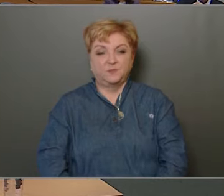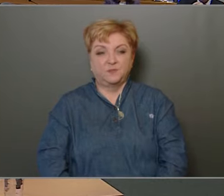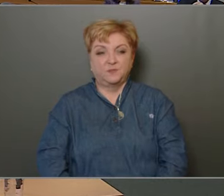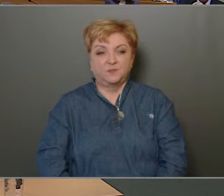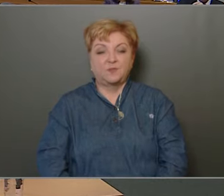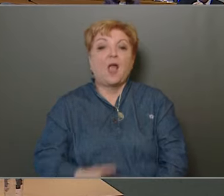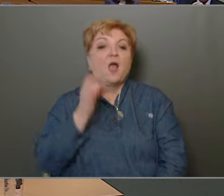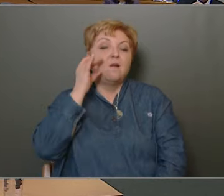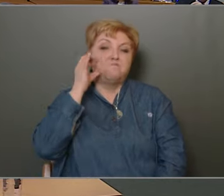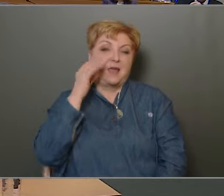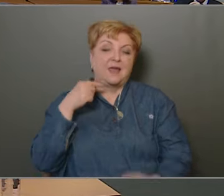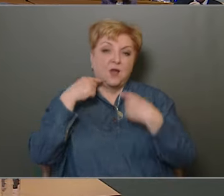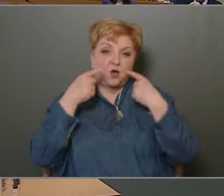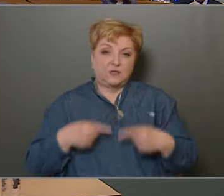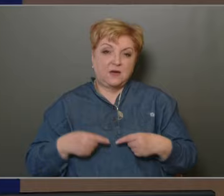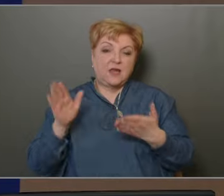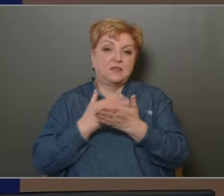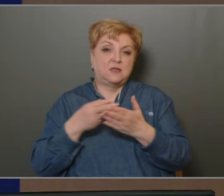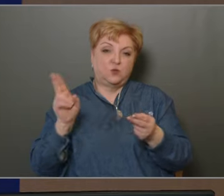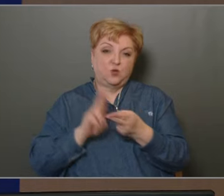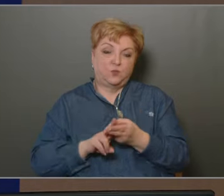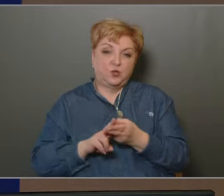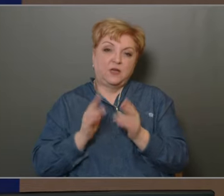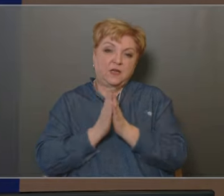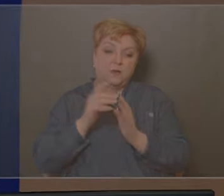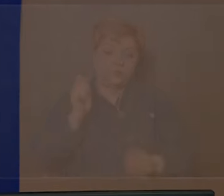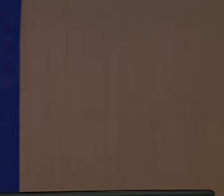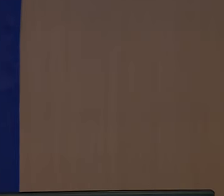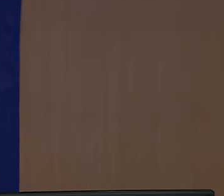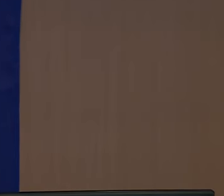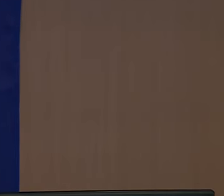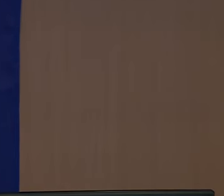A B-határozati javaslatról egyszerű többséggel kérem döntsünk.